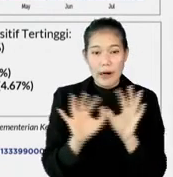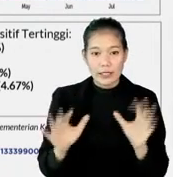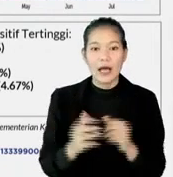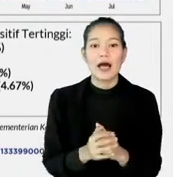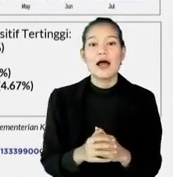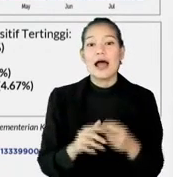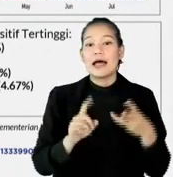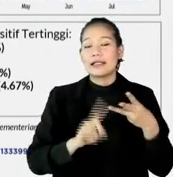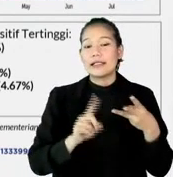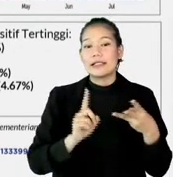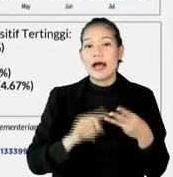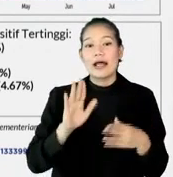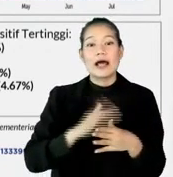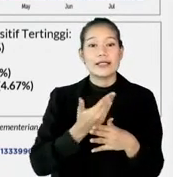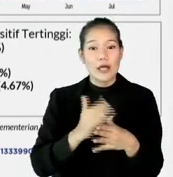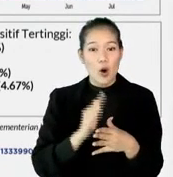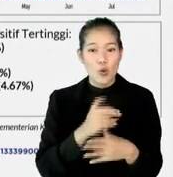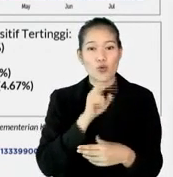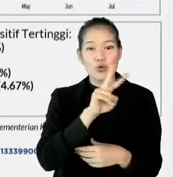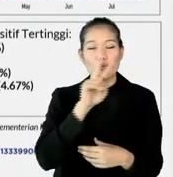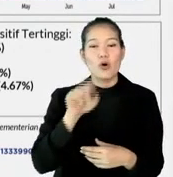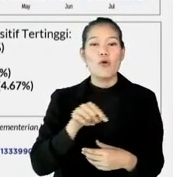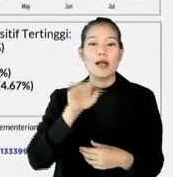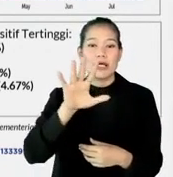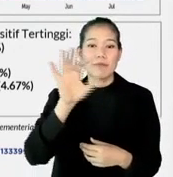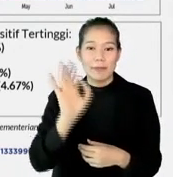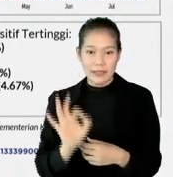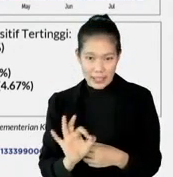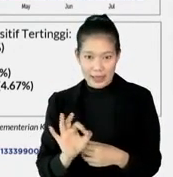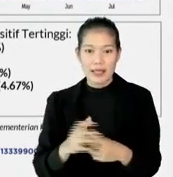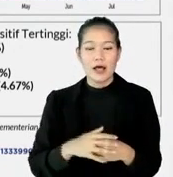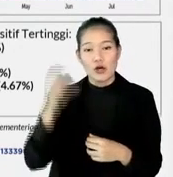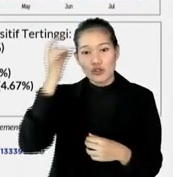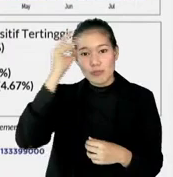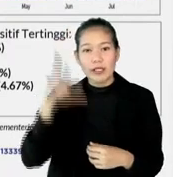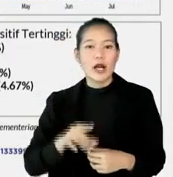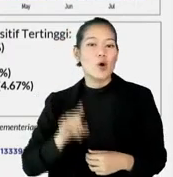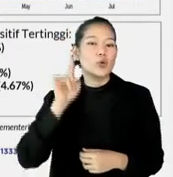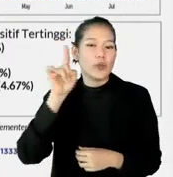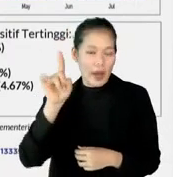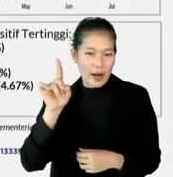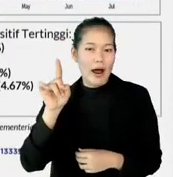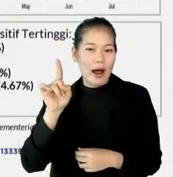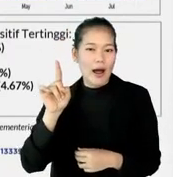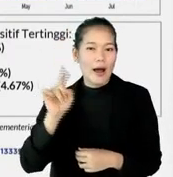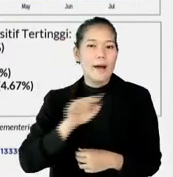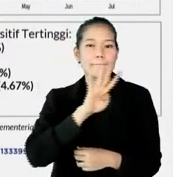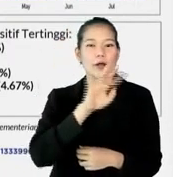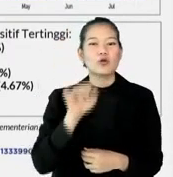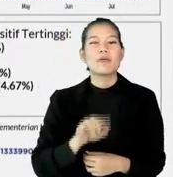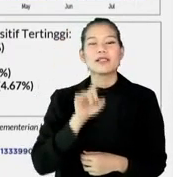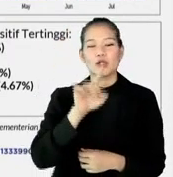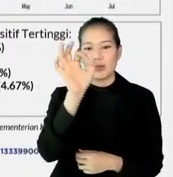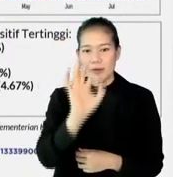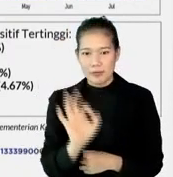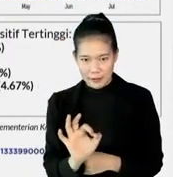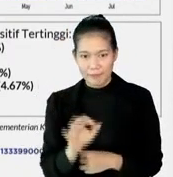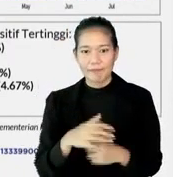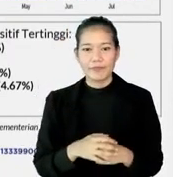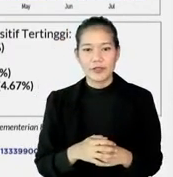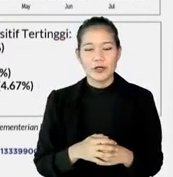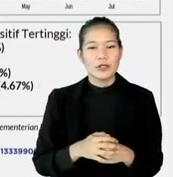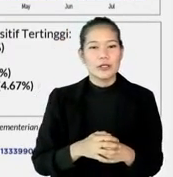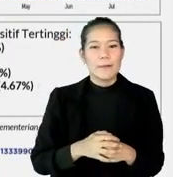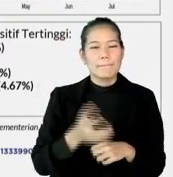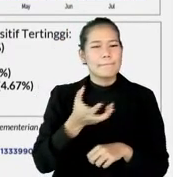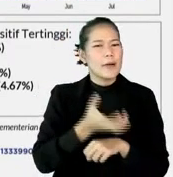yang ketiga adalah Riau naik 23,2 persen. Sumatera Utara ini juga naik angka kematiannya 41,5 persen. Kepulauan